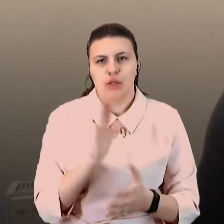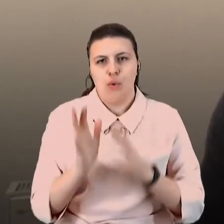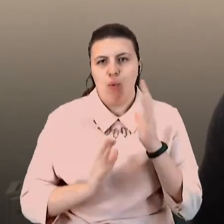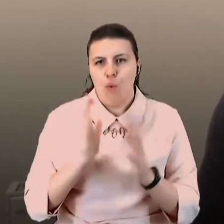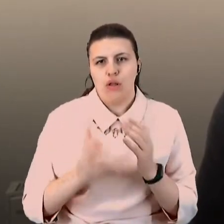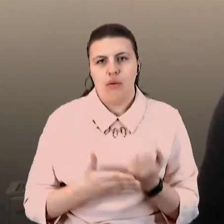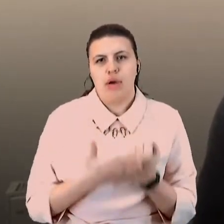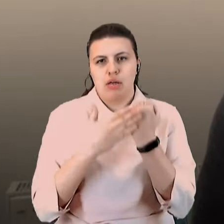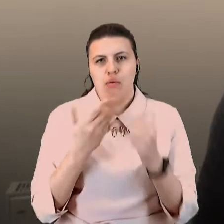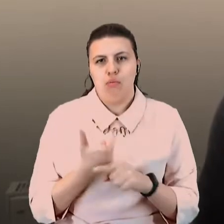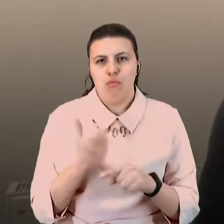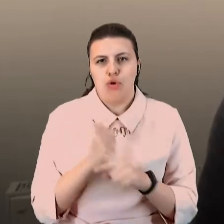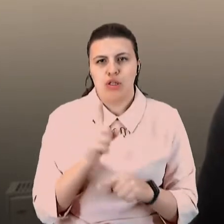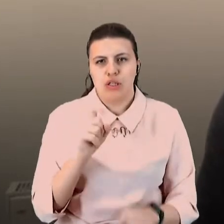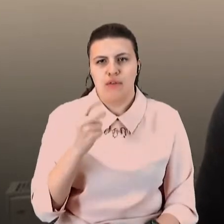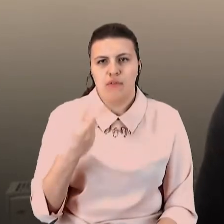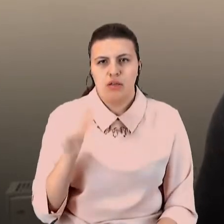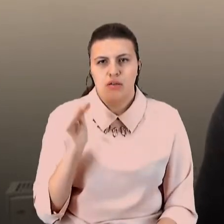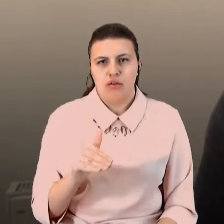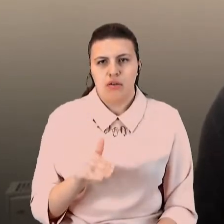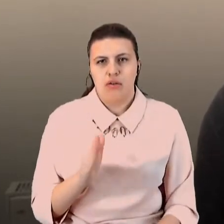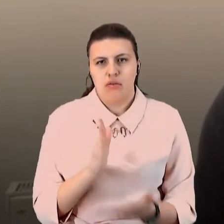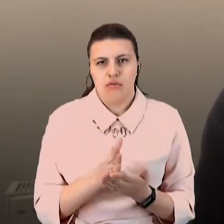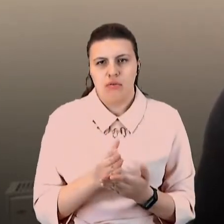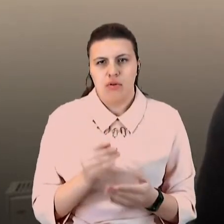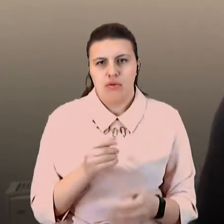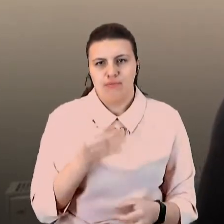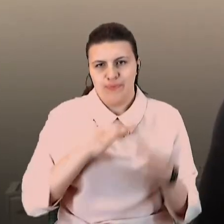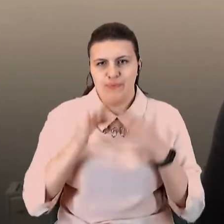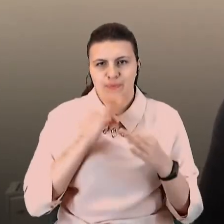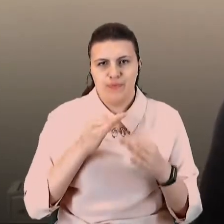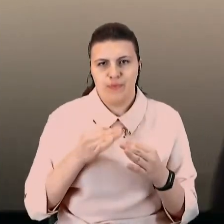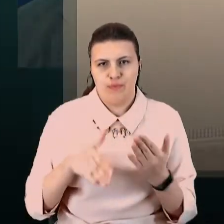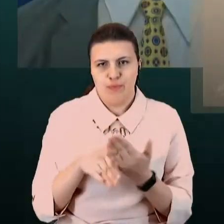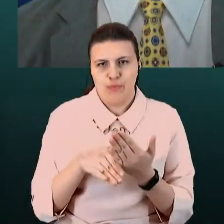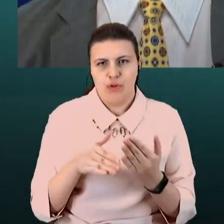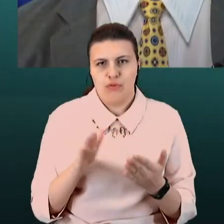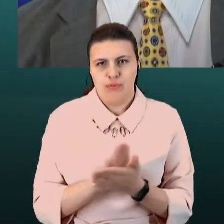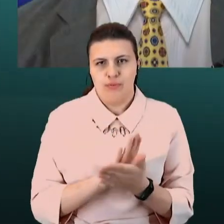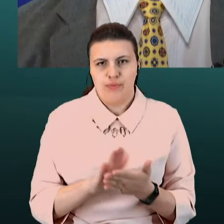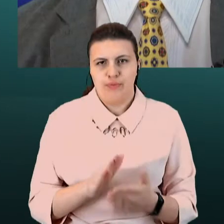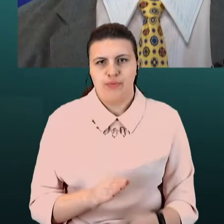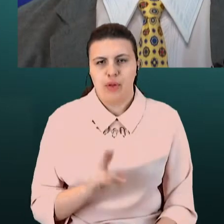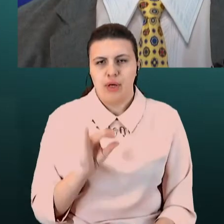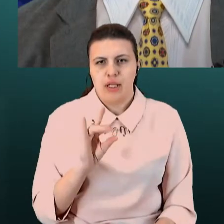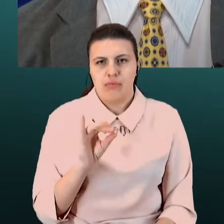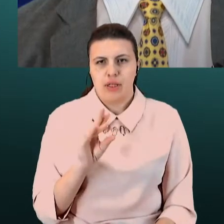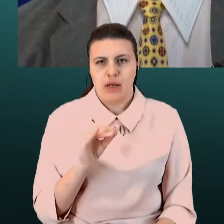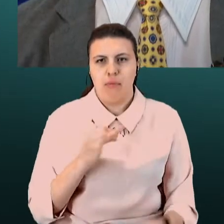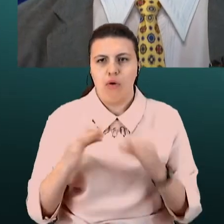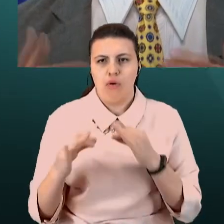отримують напрямую антиретровірусну терапію. Пане Дмитре, ми зараз поговоримо. Ви просто